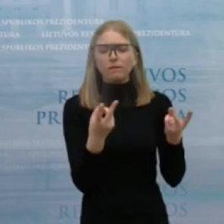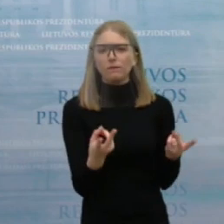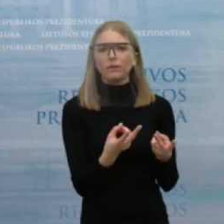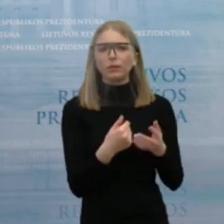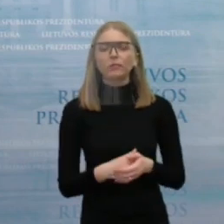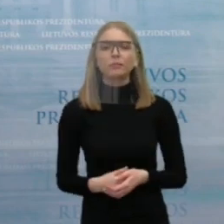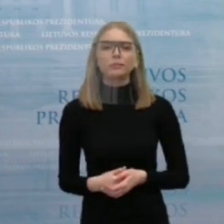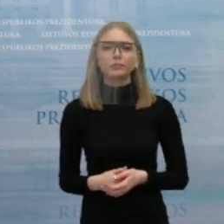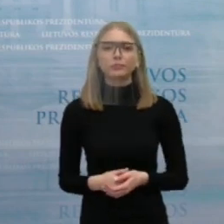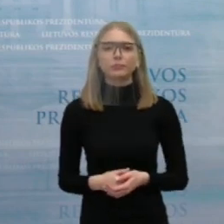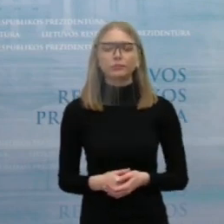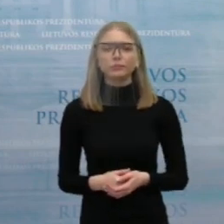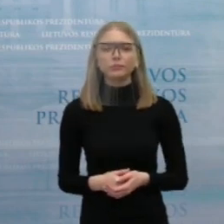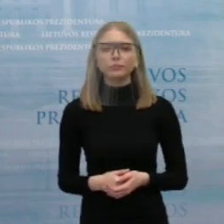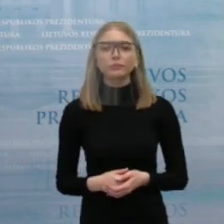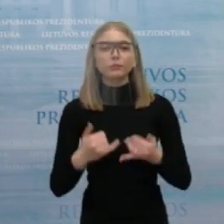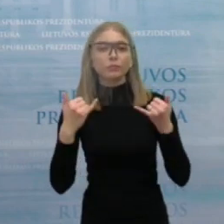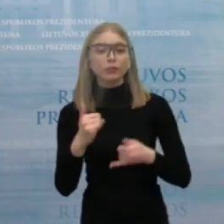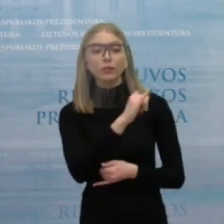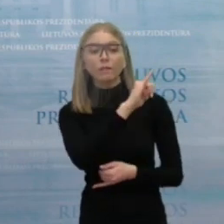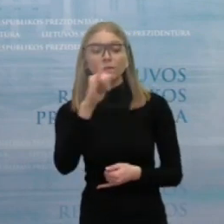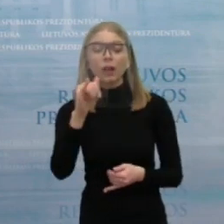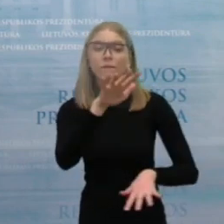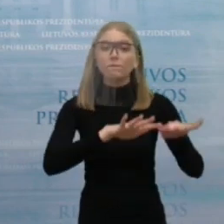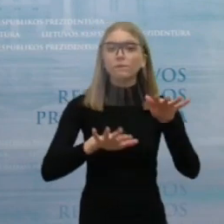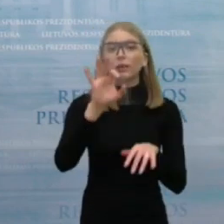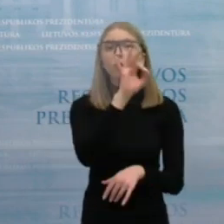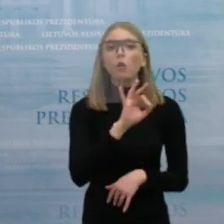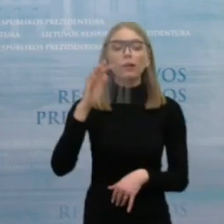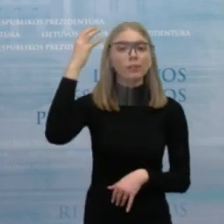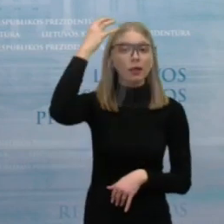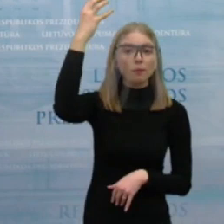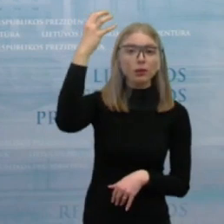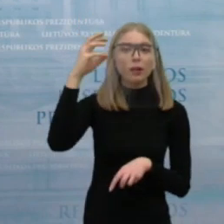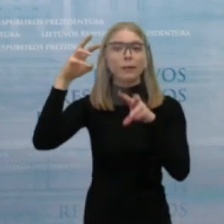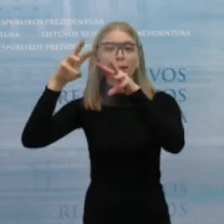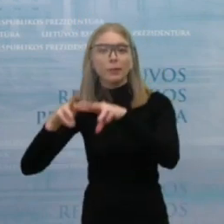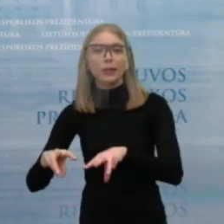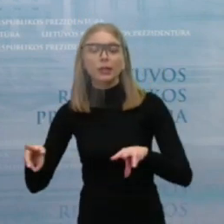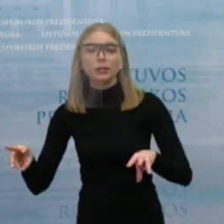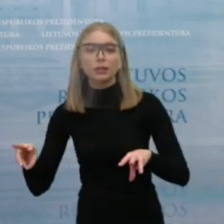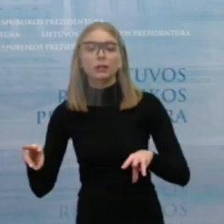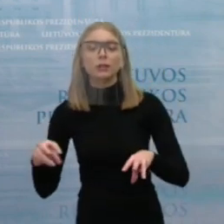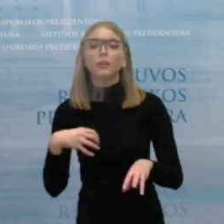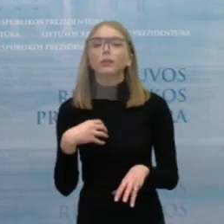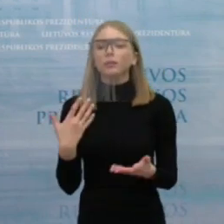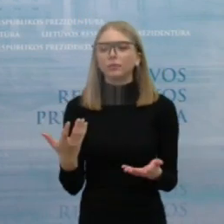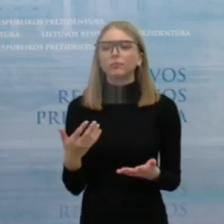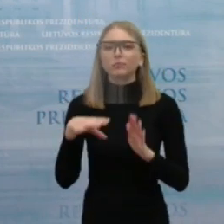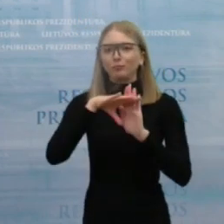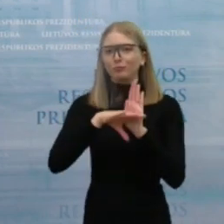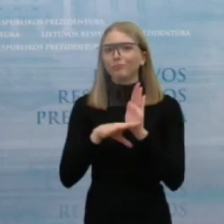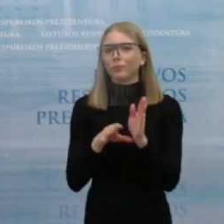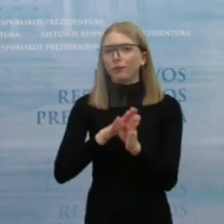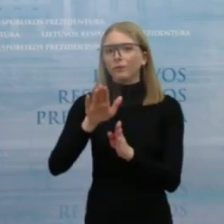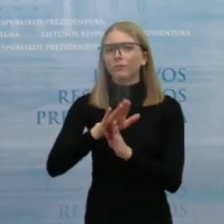vertinant veiklą, ar tai departamento, ar ministerijos, tų pačių principų prezidentas ir laikysės.